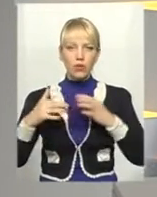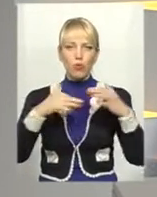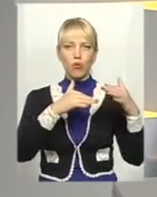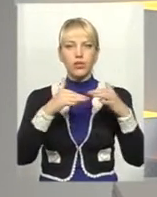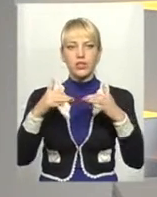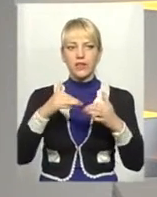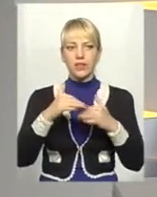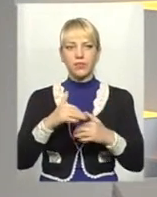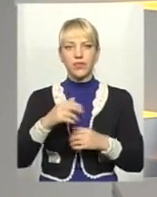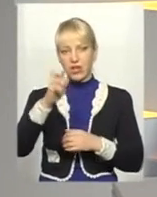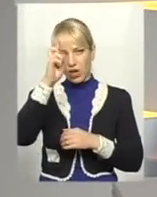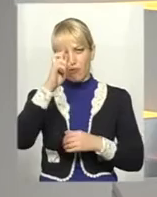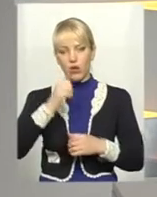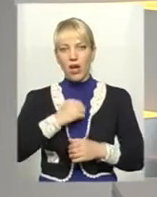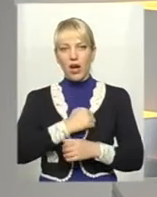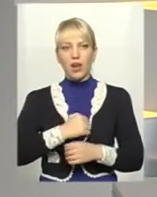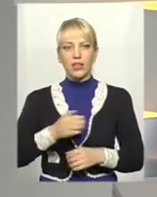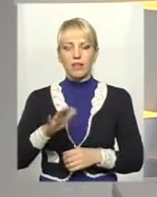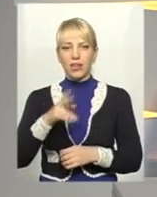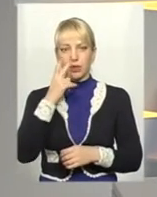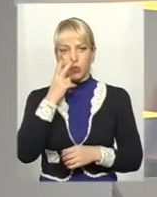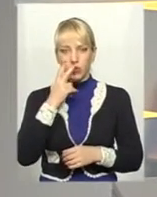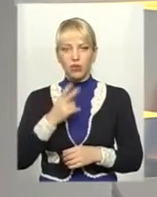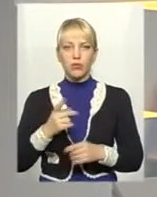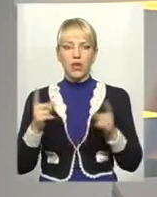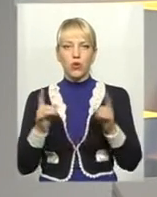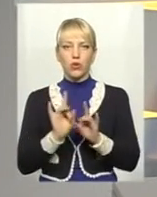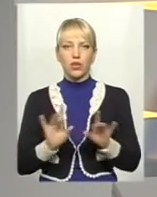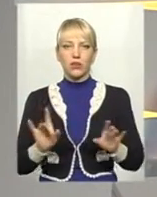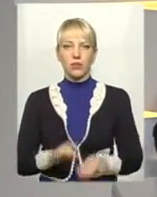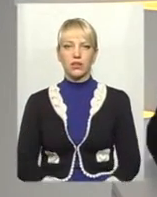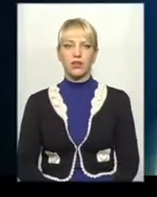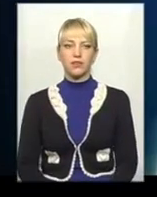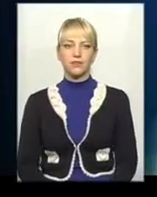державою-агресором. Давайте подивимося короткий коментар Богдана Теленька.